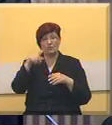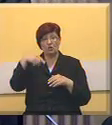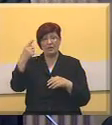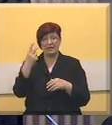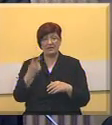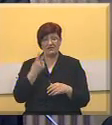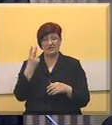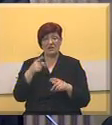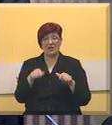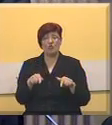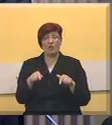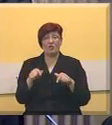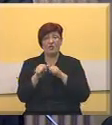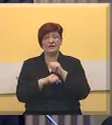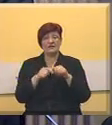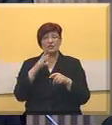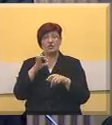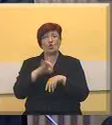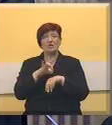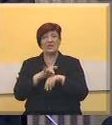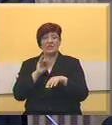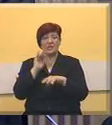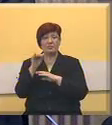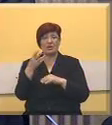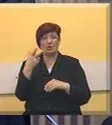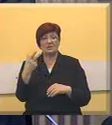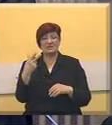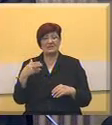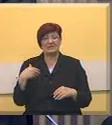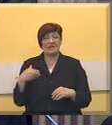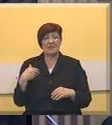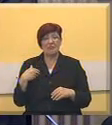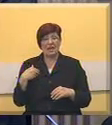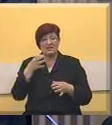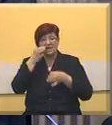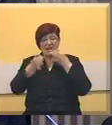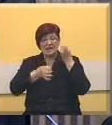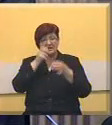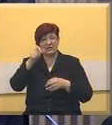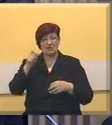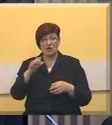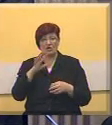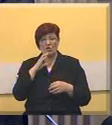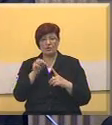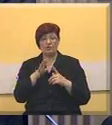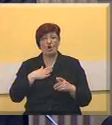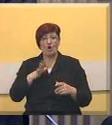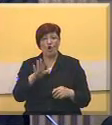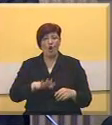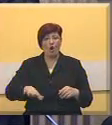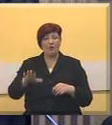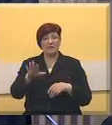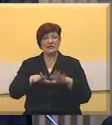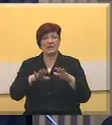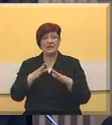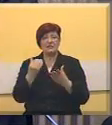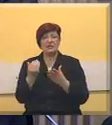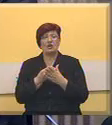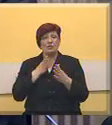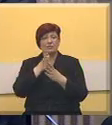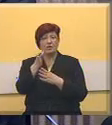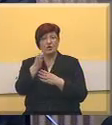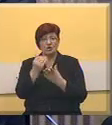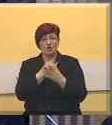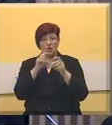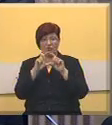godine će novom univerzitetu doktorirati preko 30 mladih istraživača koji po svojoj oblasti gravitiraju ka novom institutu.